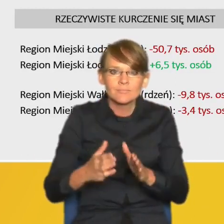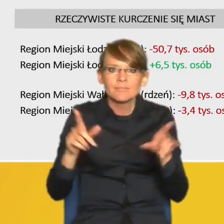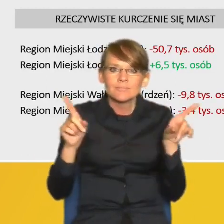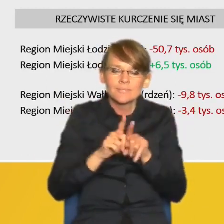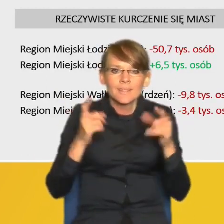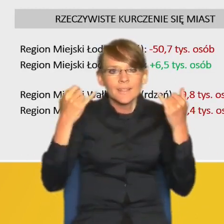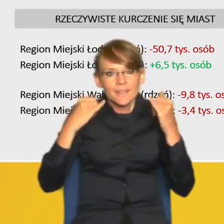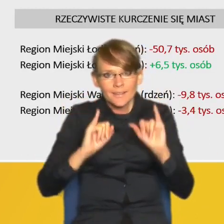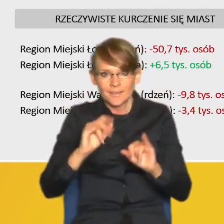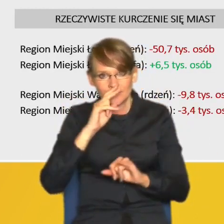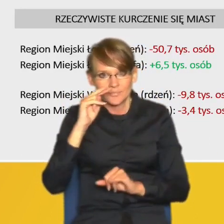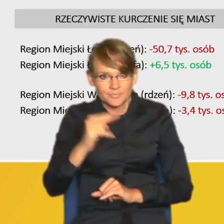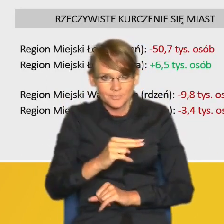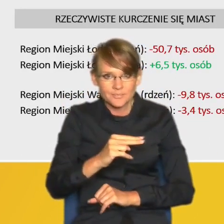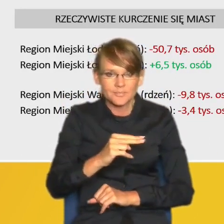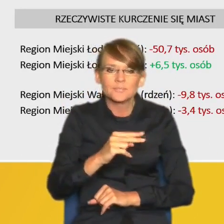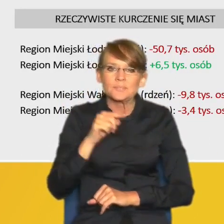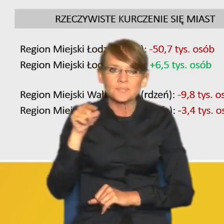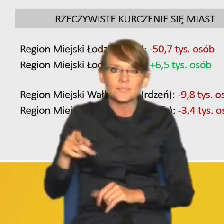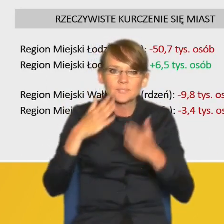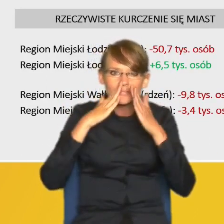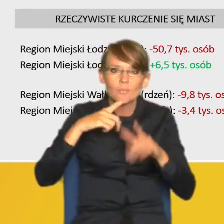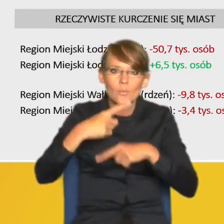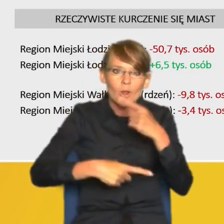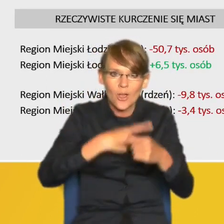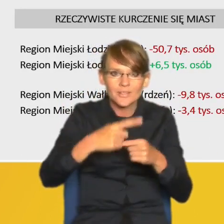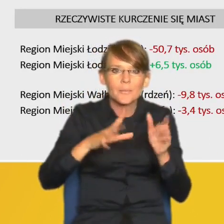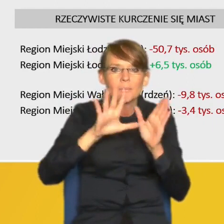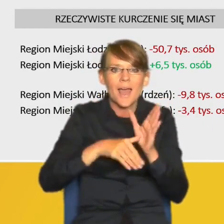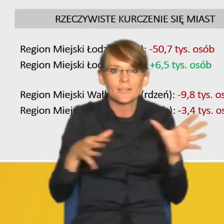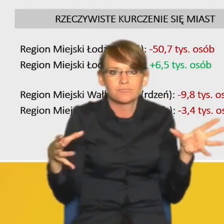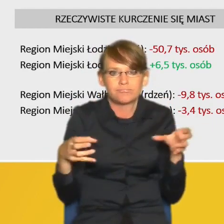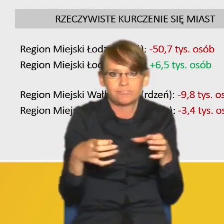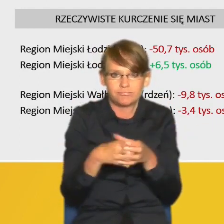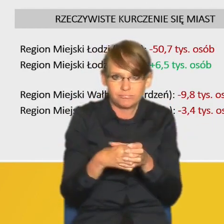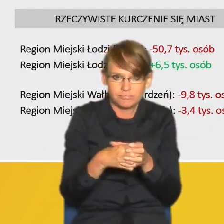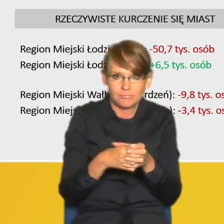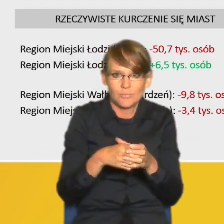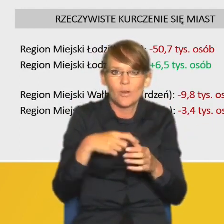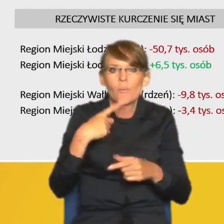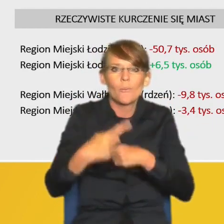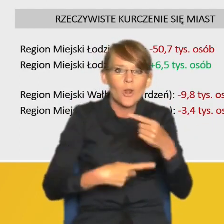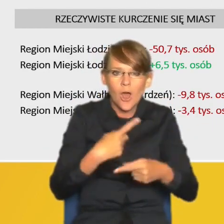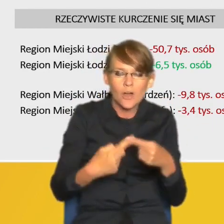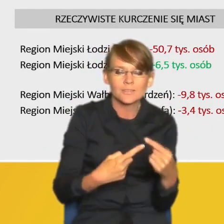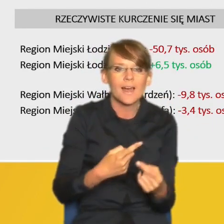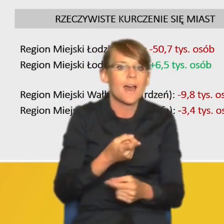może być ujęcie, które mówi nam o procesie kurczenia się miast. Procesie pozornego bądź rzeczywistego